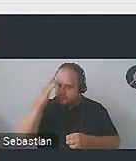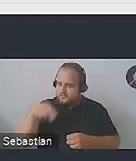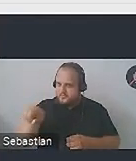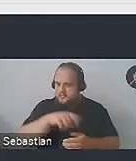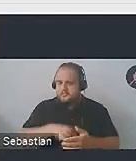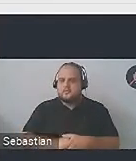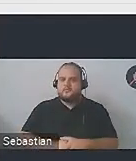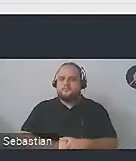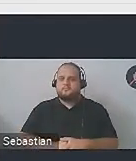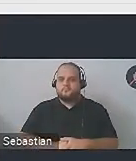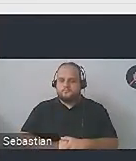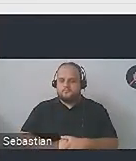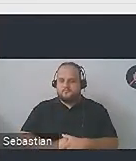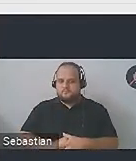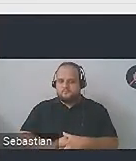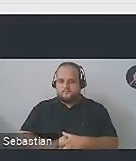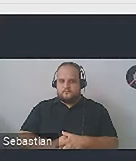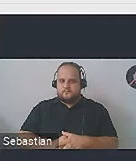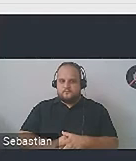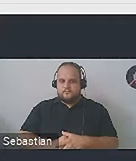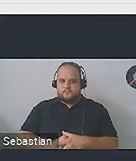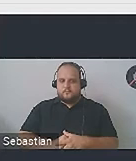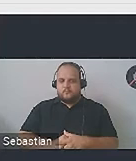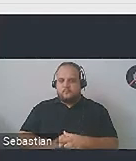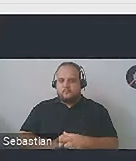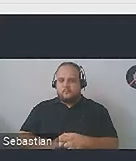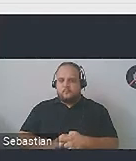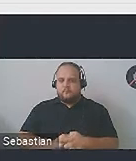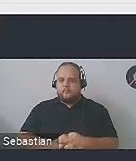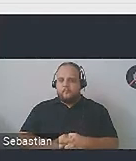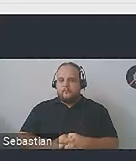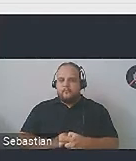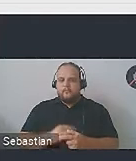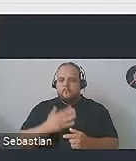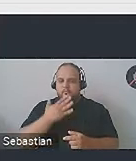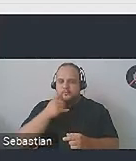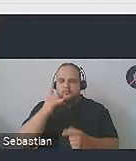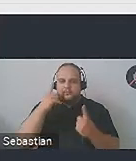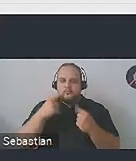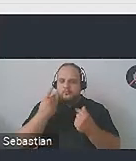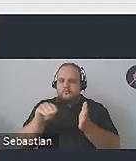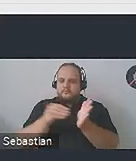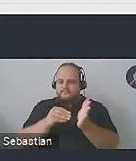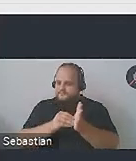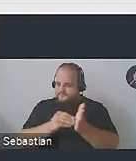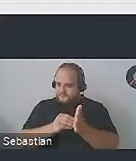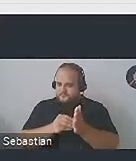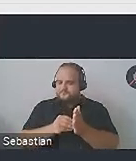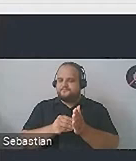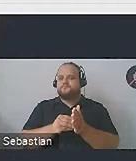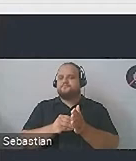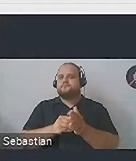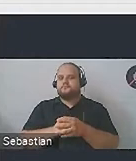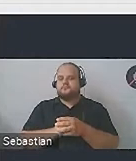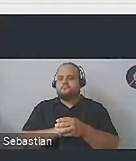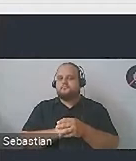Niektórzy mnie szczerze imponują. Natomiast mówiąc tutaj osoba niedoświadczona z technologiami, mamy na myśli osoby, które z